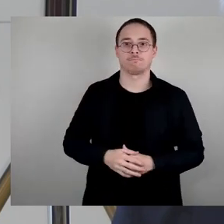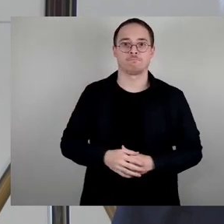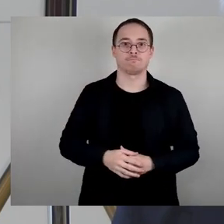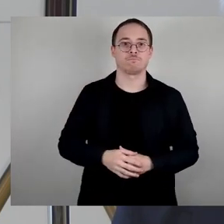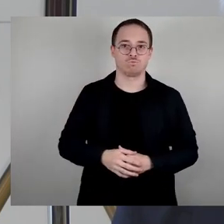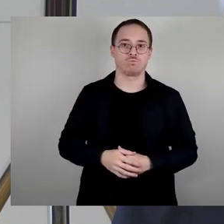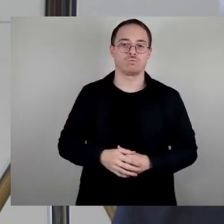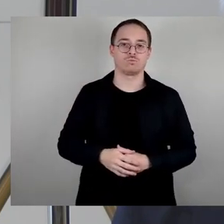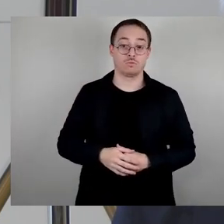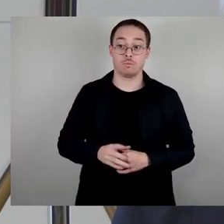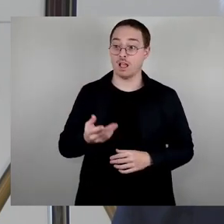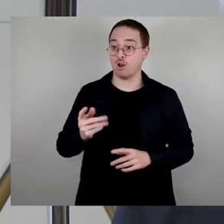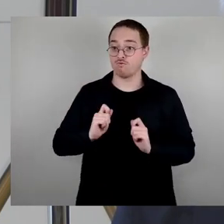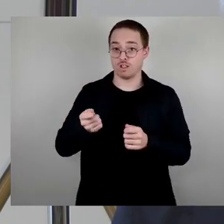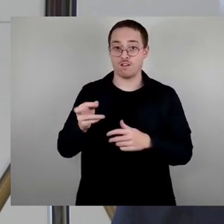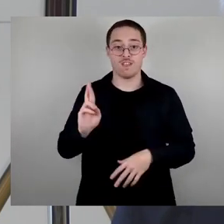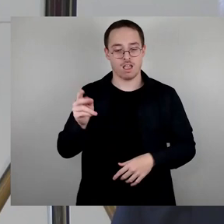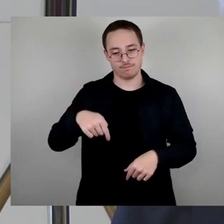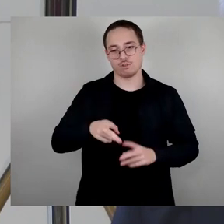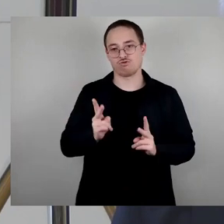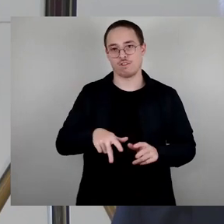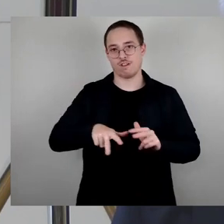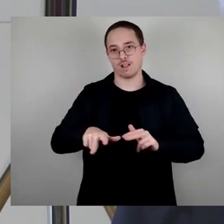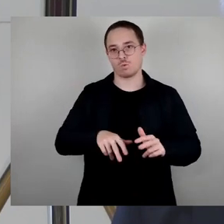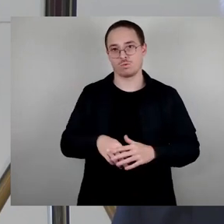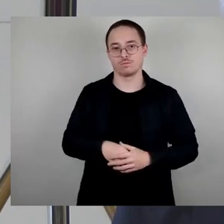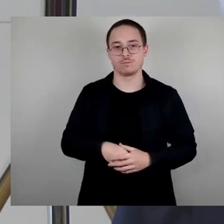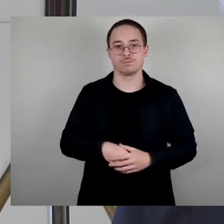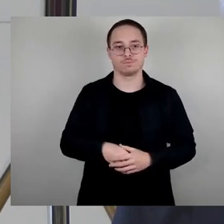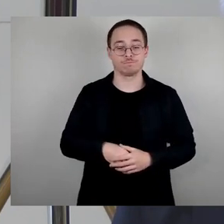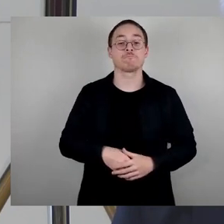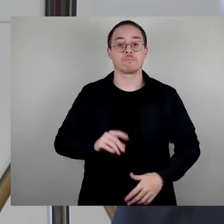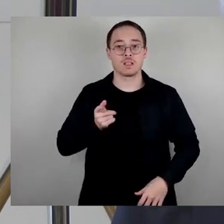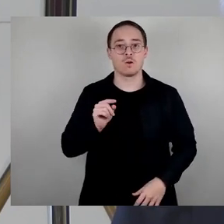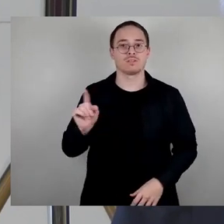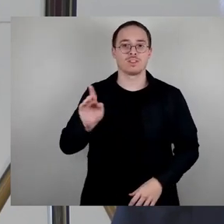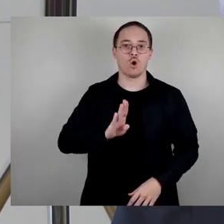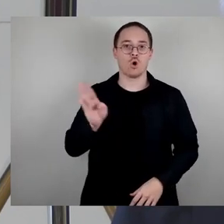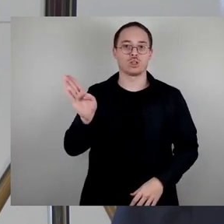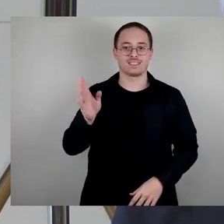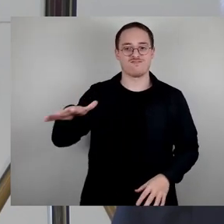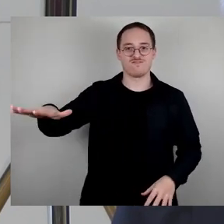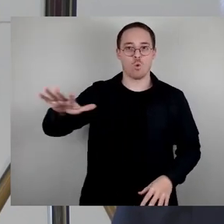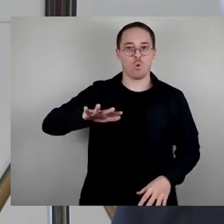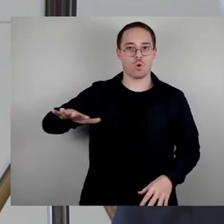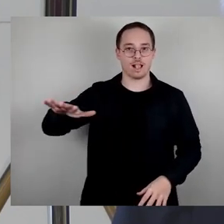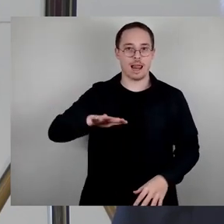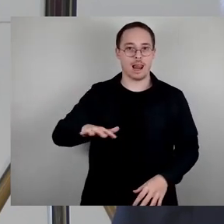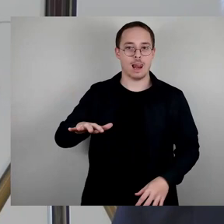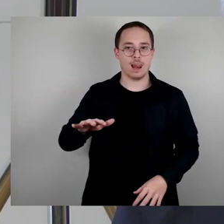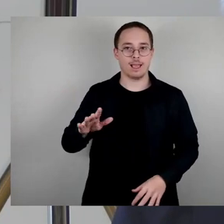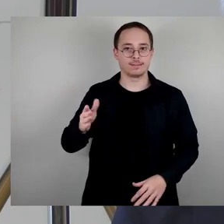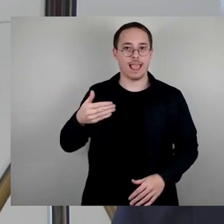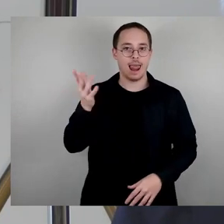Es soll auch im Zuge der Sanierung des Ostflügels das Festspiel aus Höllerau das Thema SS-Polizeischule und